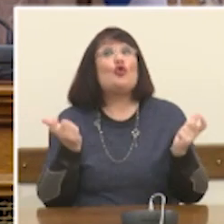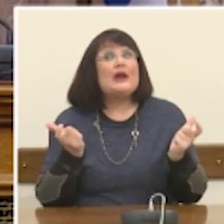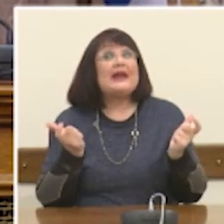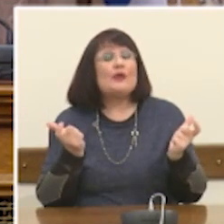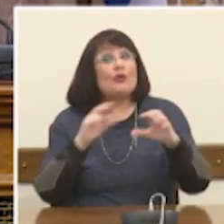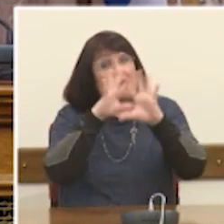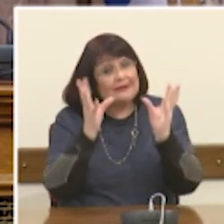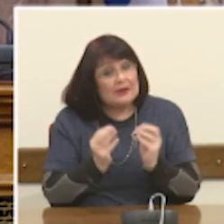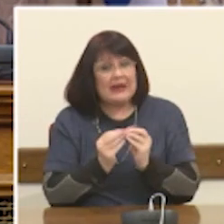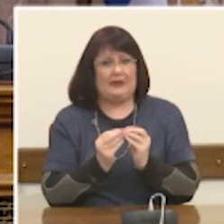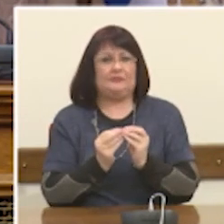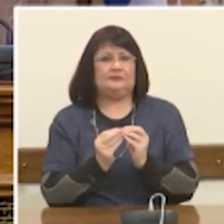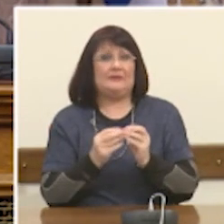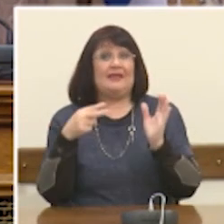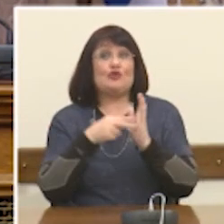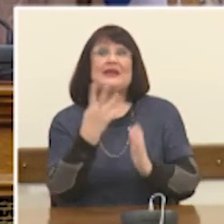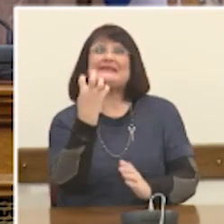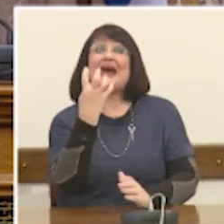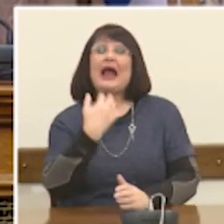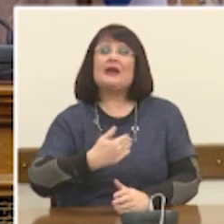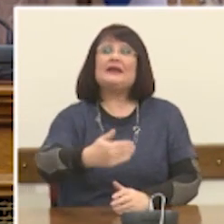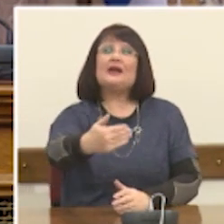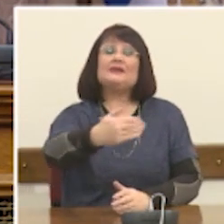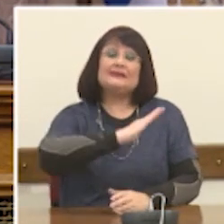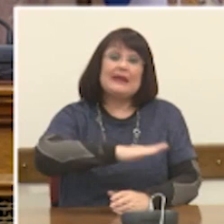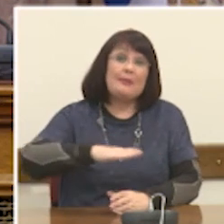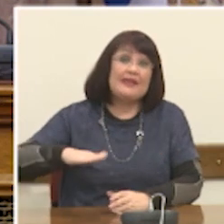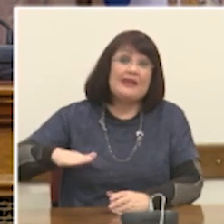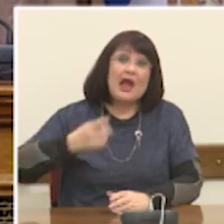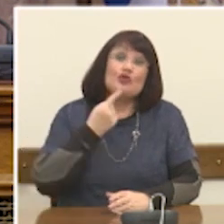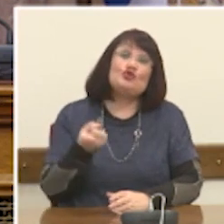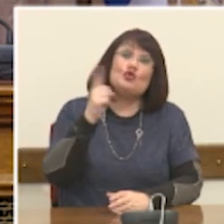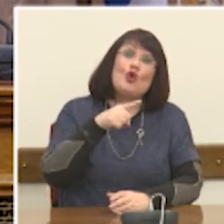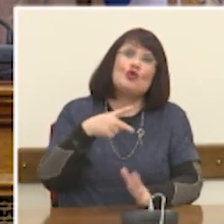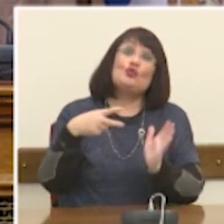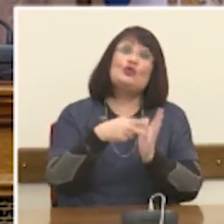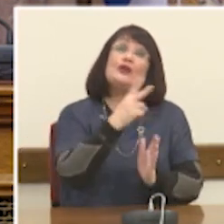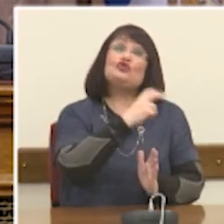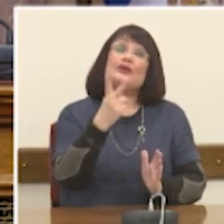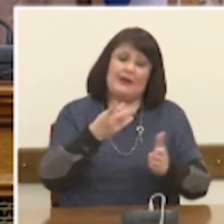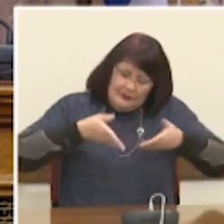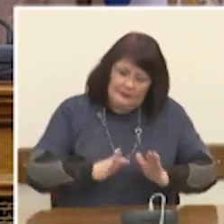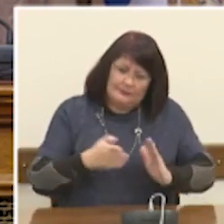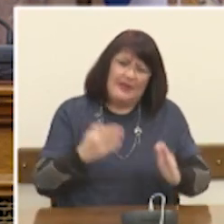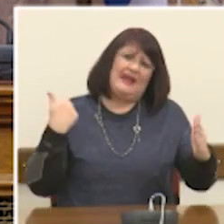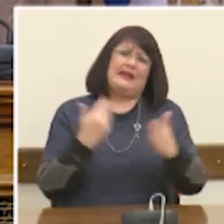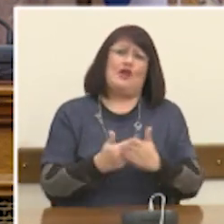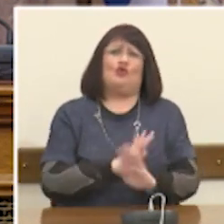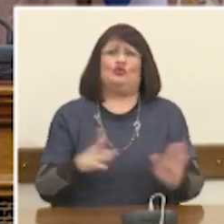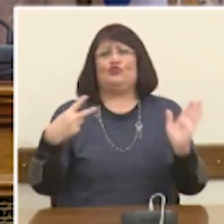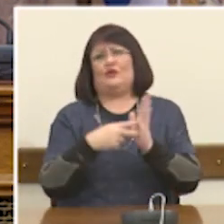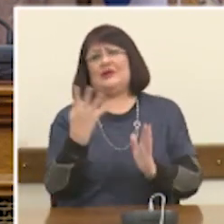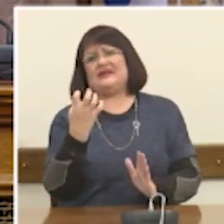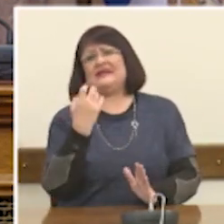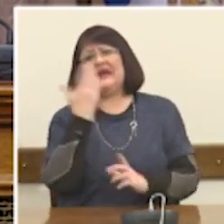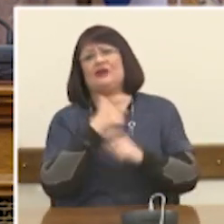τα 2040, τα παιδιά που θα γεννηθούν του χρόνου το 2022 θα τελειώνουν το σχολείο το 2040. Τι